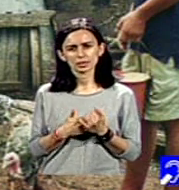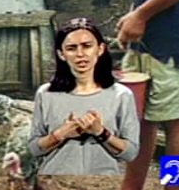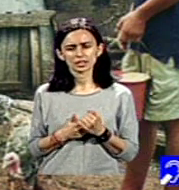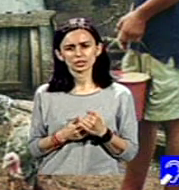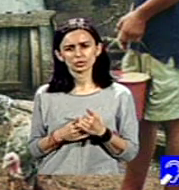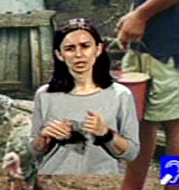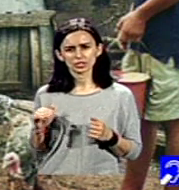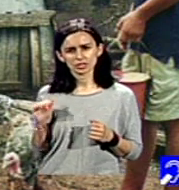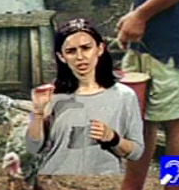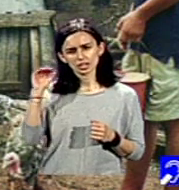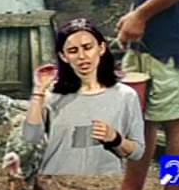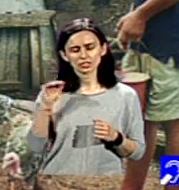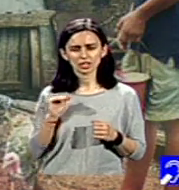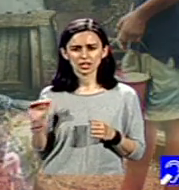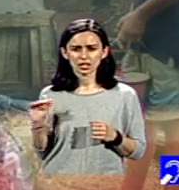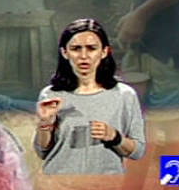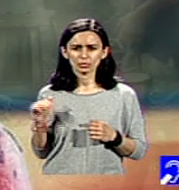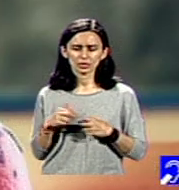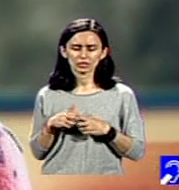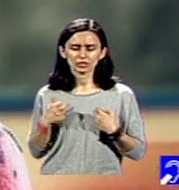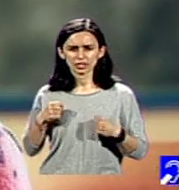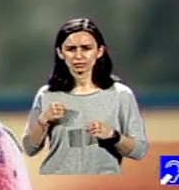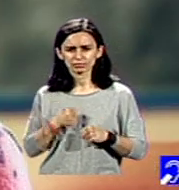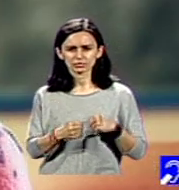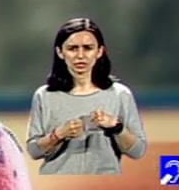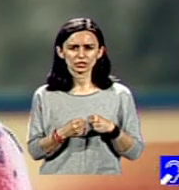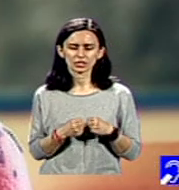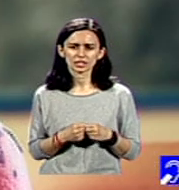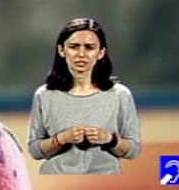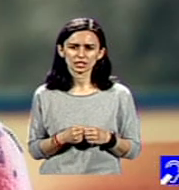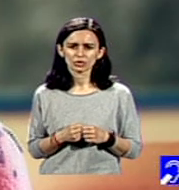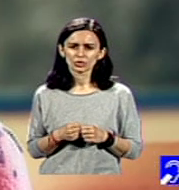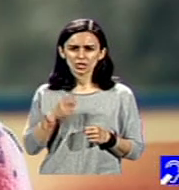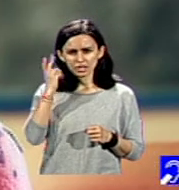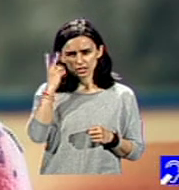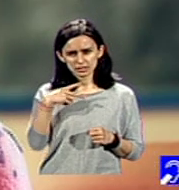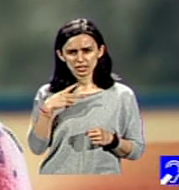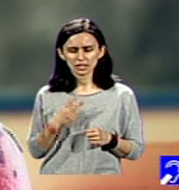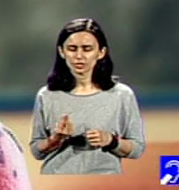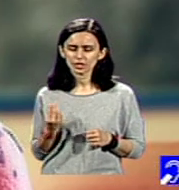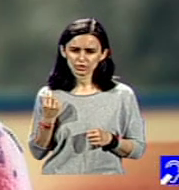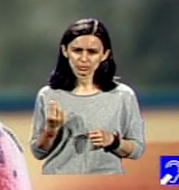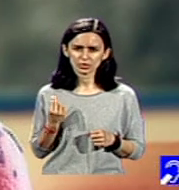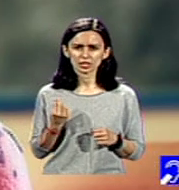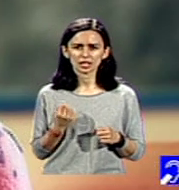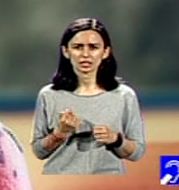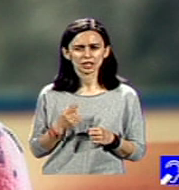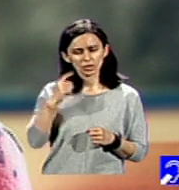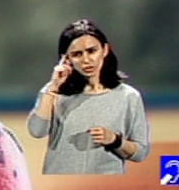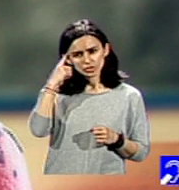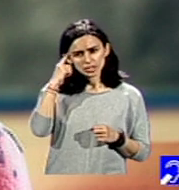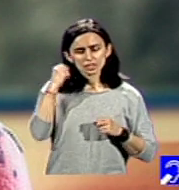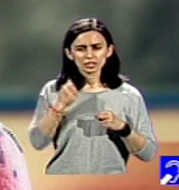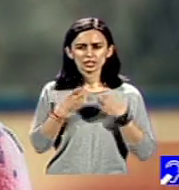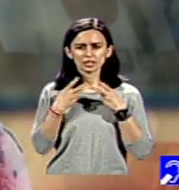crește copiii fără violență, cu căldură și înțelegere, conștientizând importanța